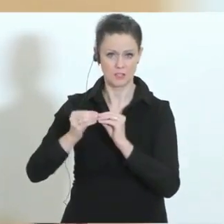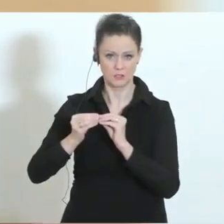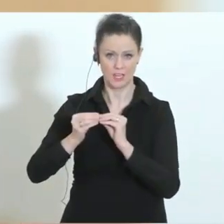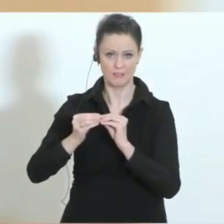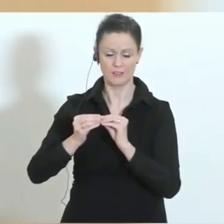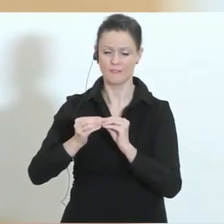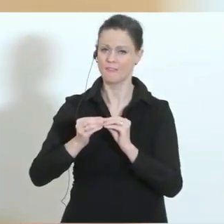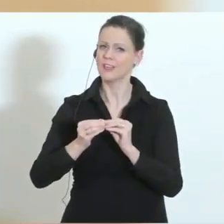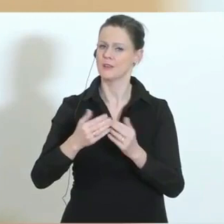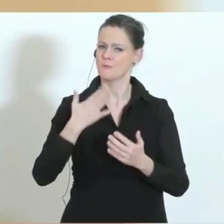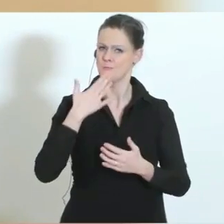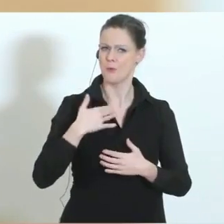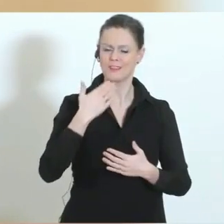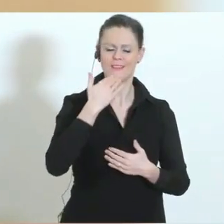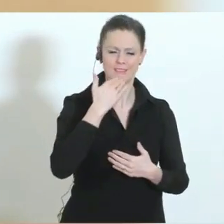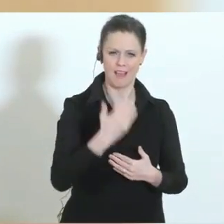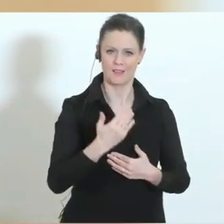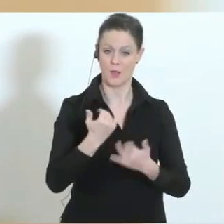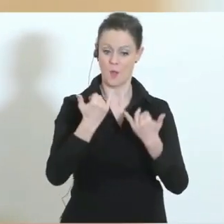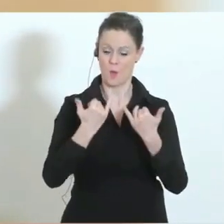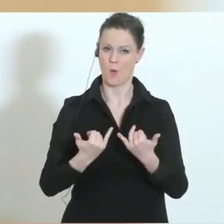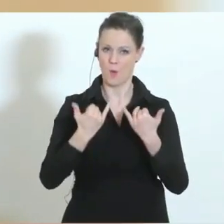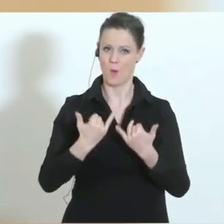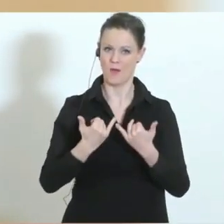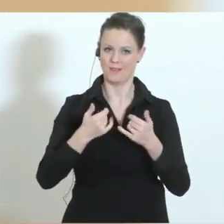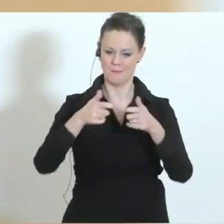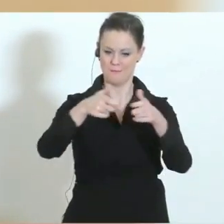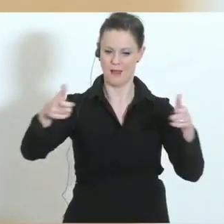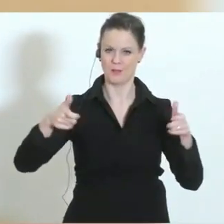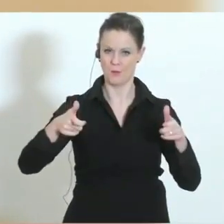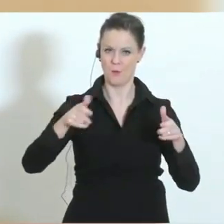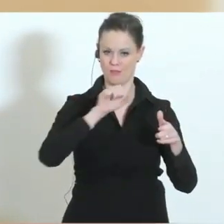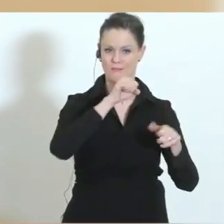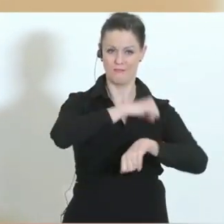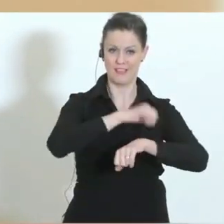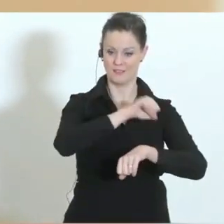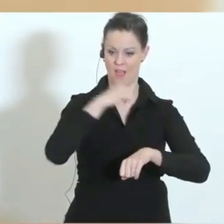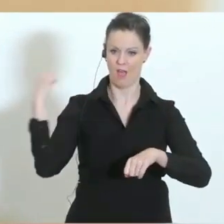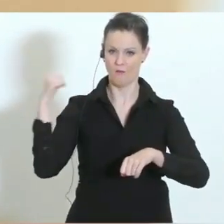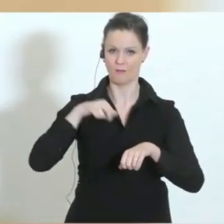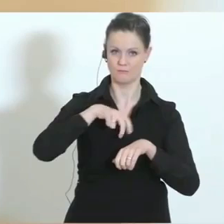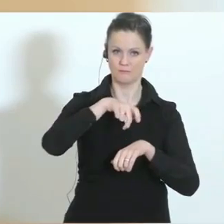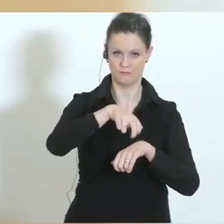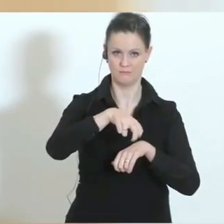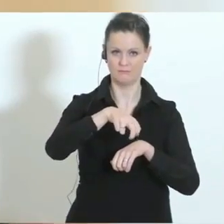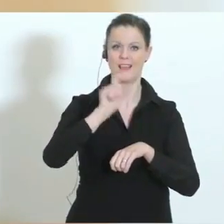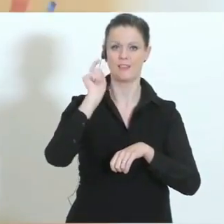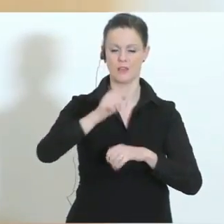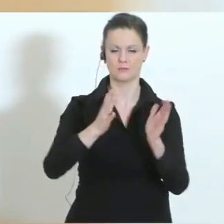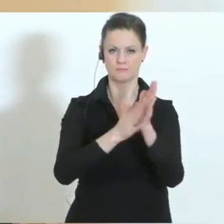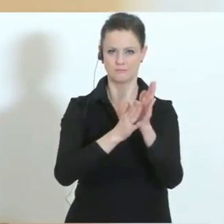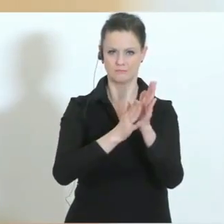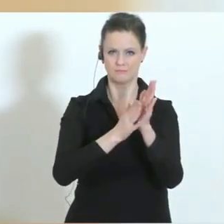Zeichen des Dankes werden sich viele heute auf den Balkon stellen, das Fenster öffnen und fünf Minuten applaudieren.